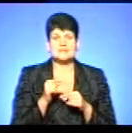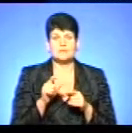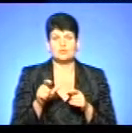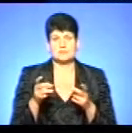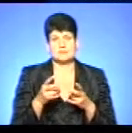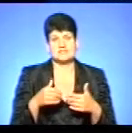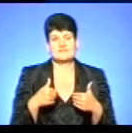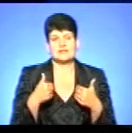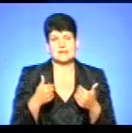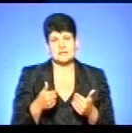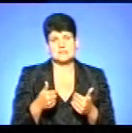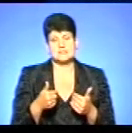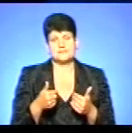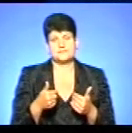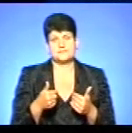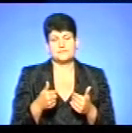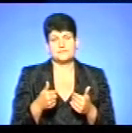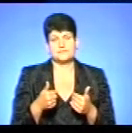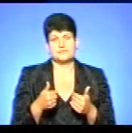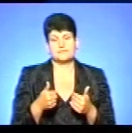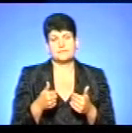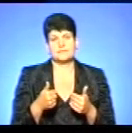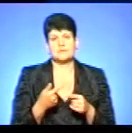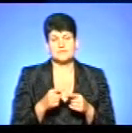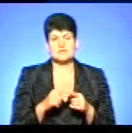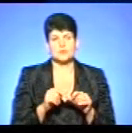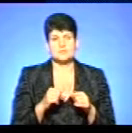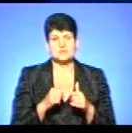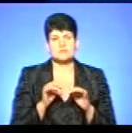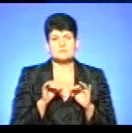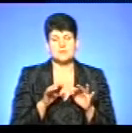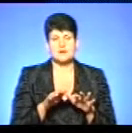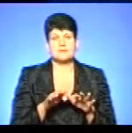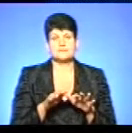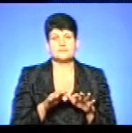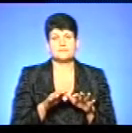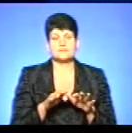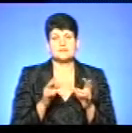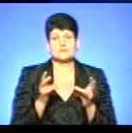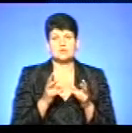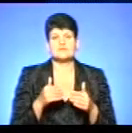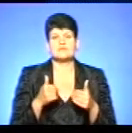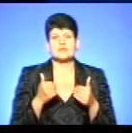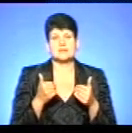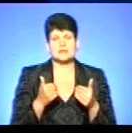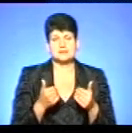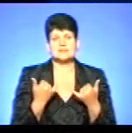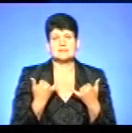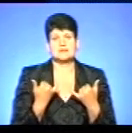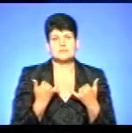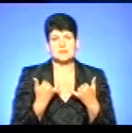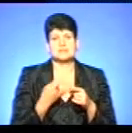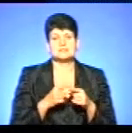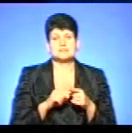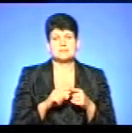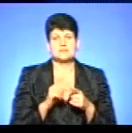звертатися, в основному це комісійні справи, про які ми говорили, що розглядаються на комісії. Необхідно звертатися тепер з цими